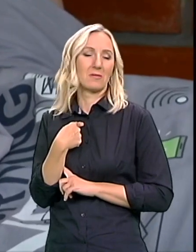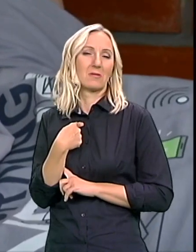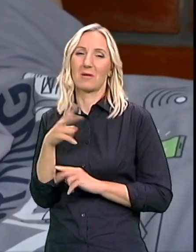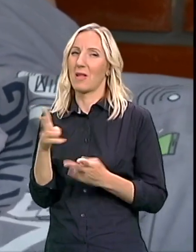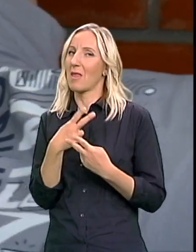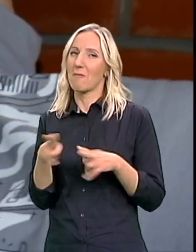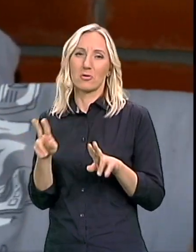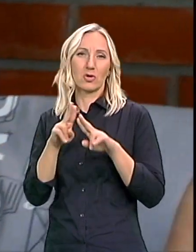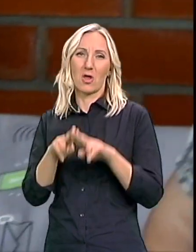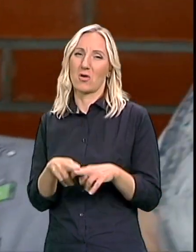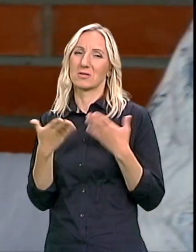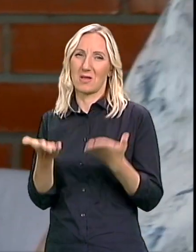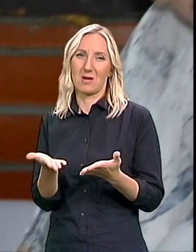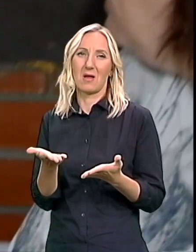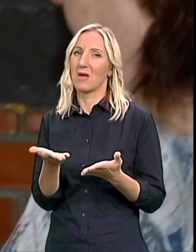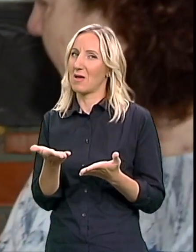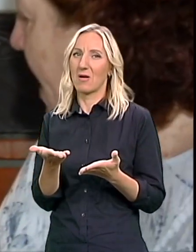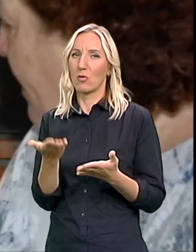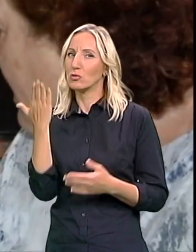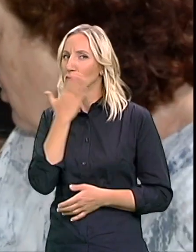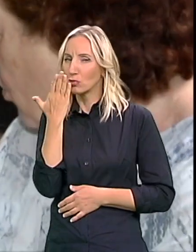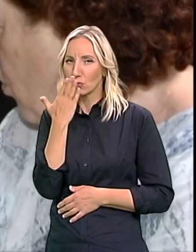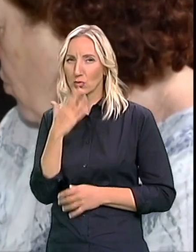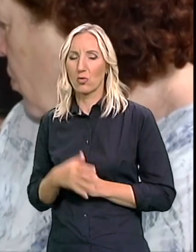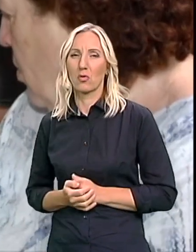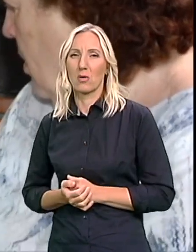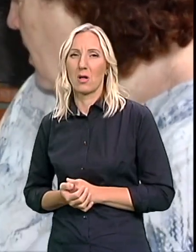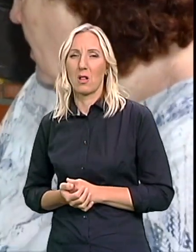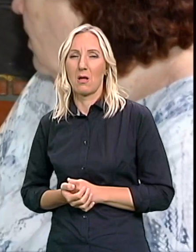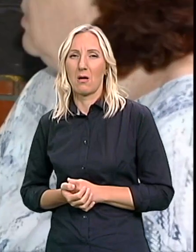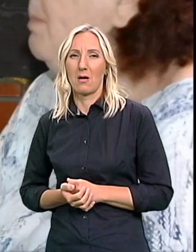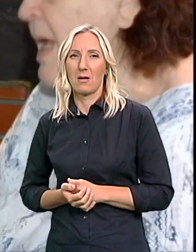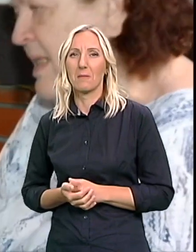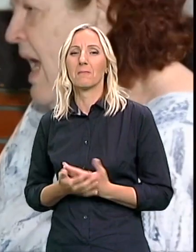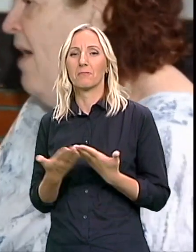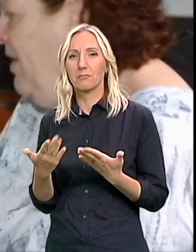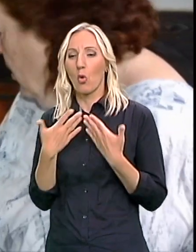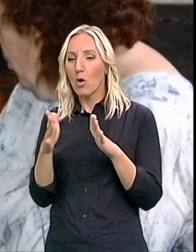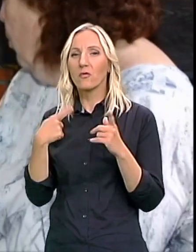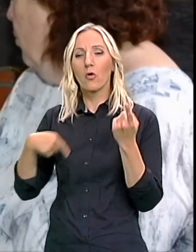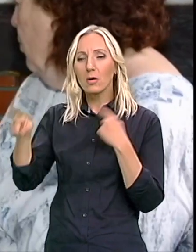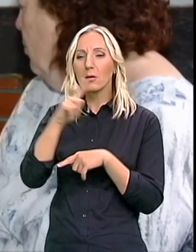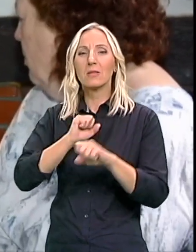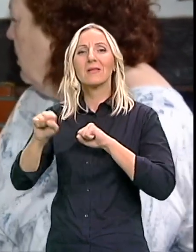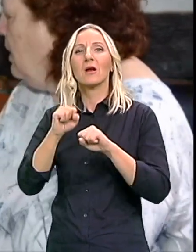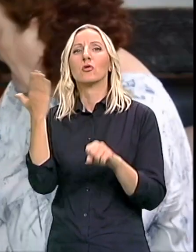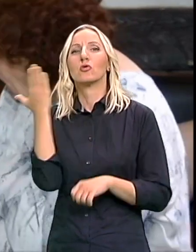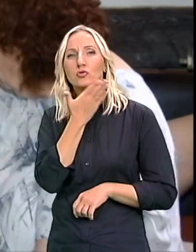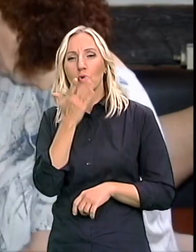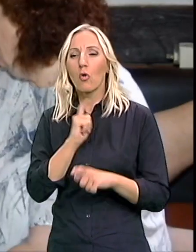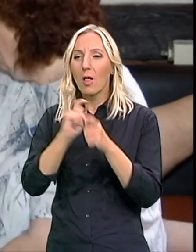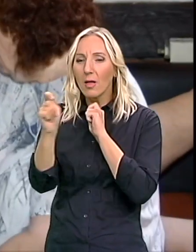njegovih drugara Da neće moći da ostanu u školi I otvoreno smo porazgovarali sa direktorom škole